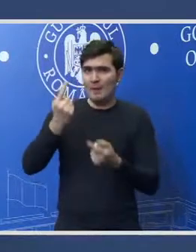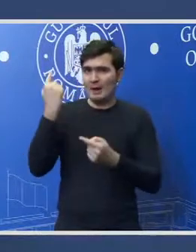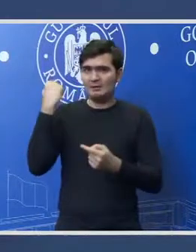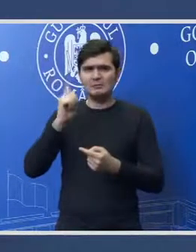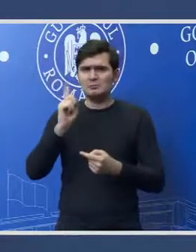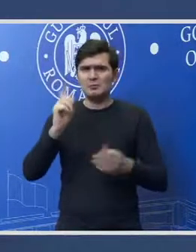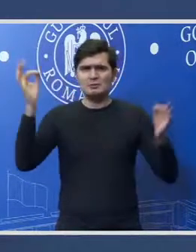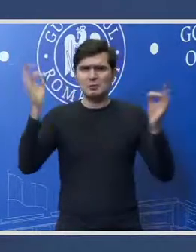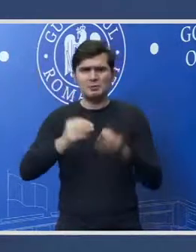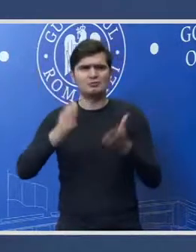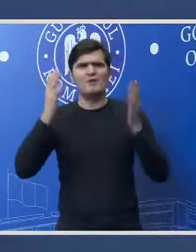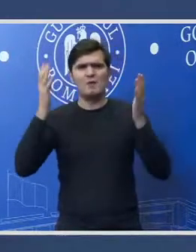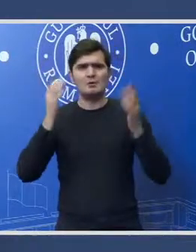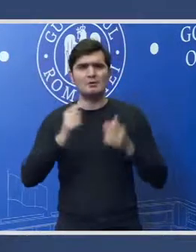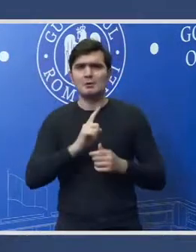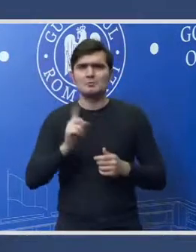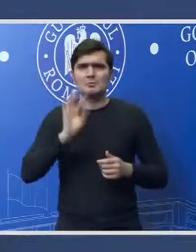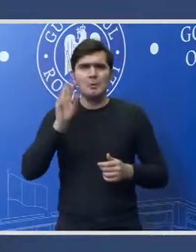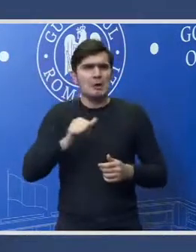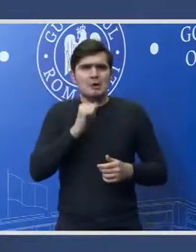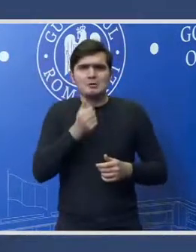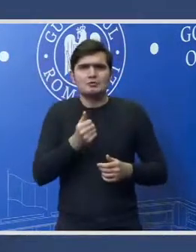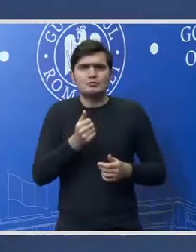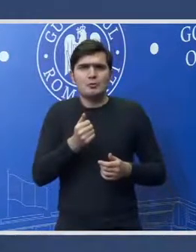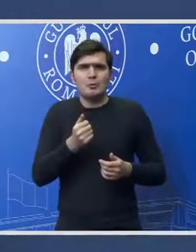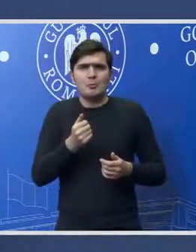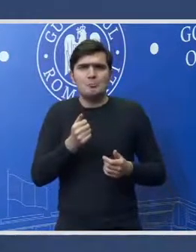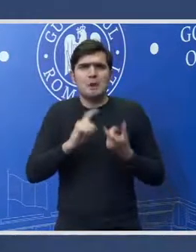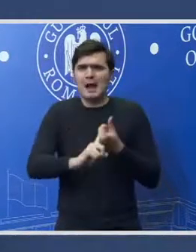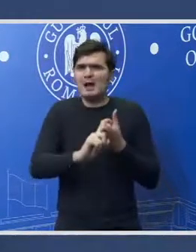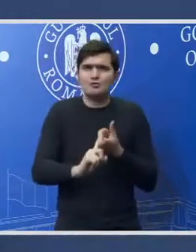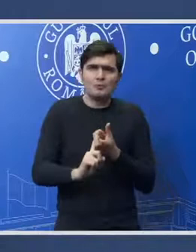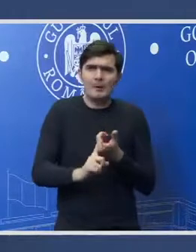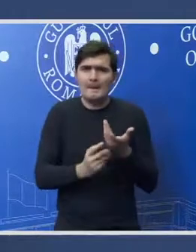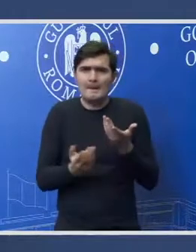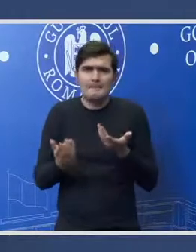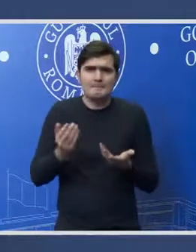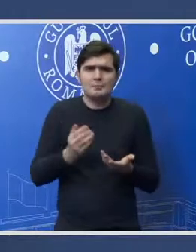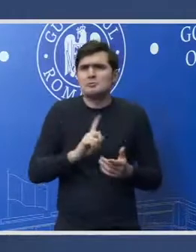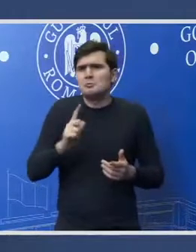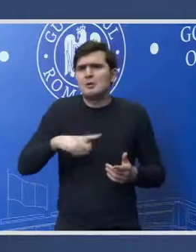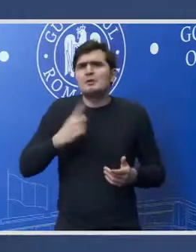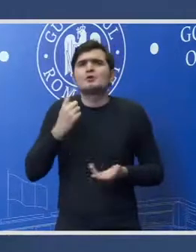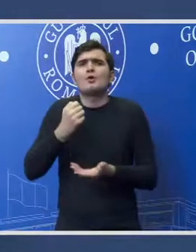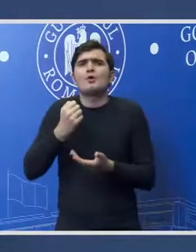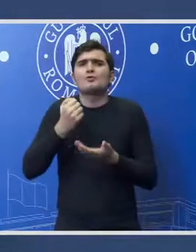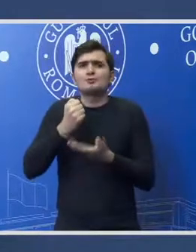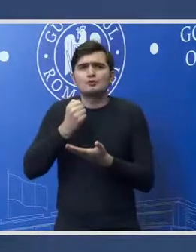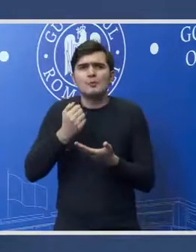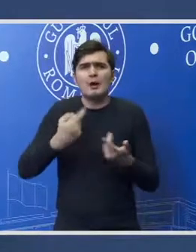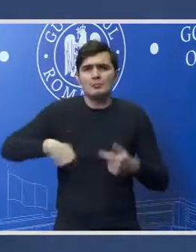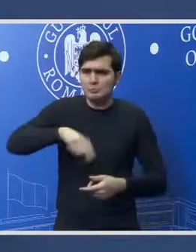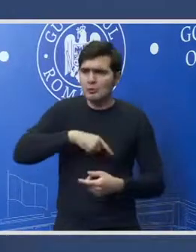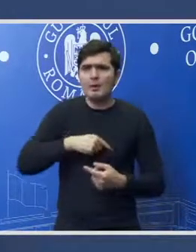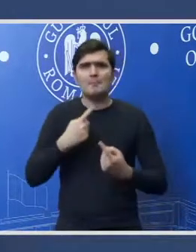bugetului nu are niciun fel de conotație. Este o sumă pe care am discutat-o de la început